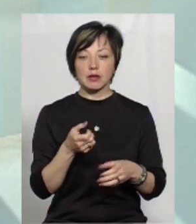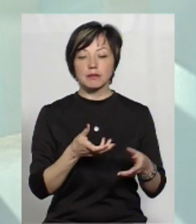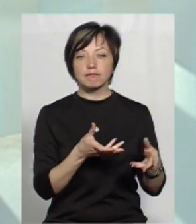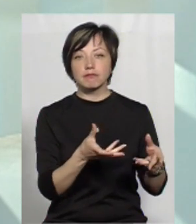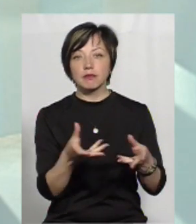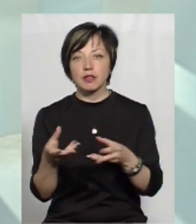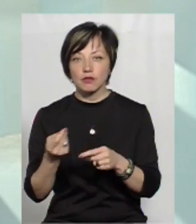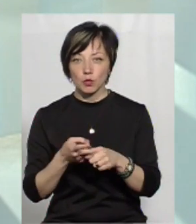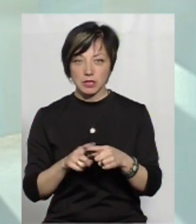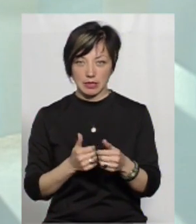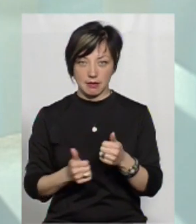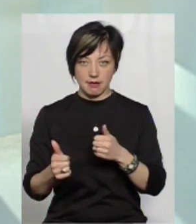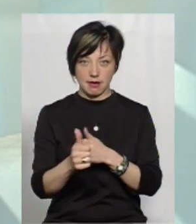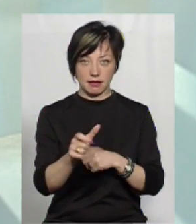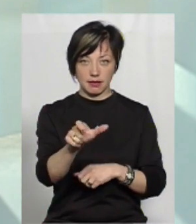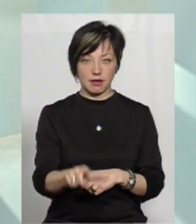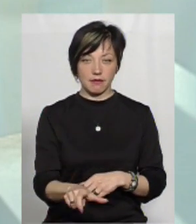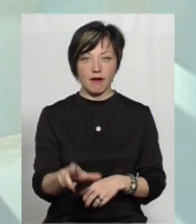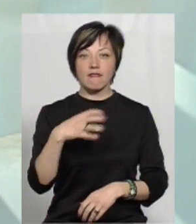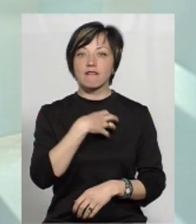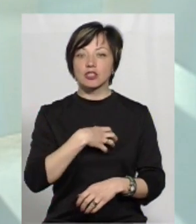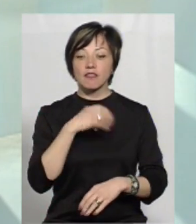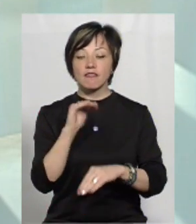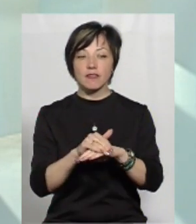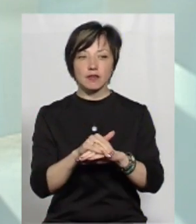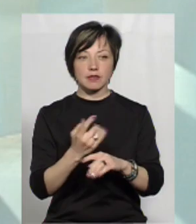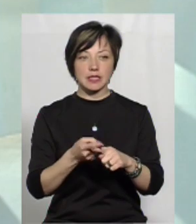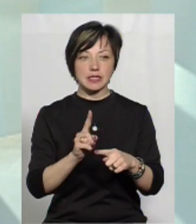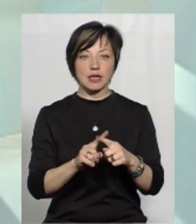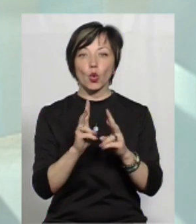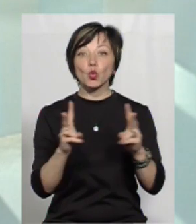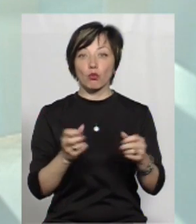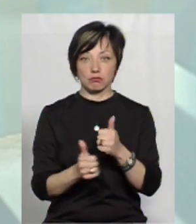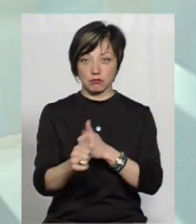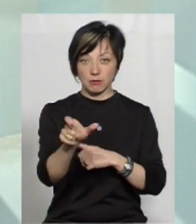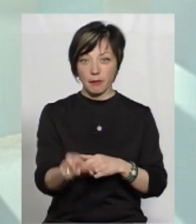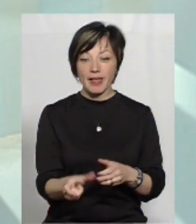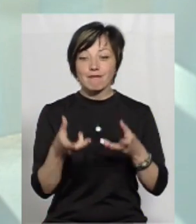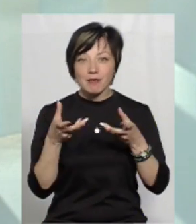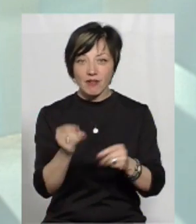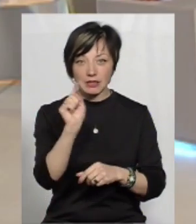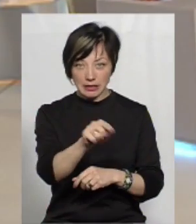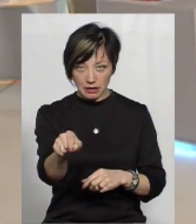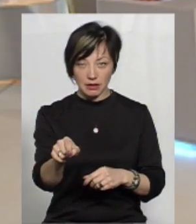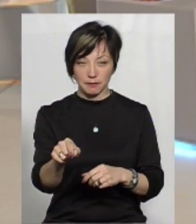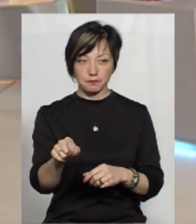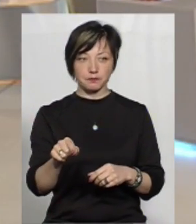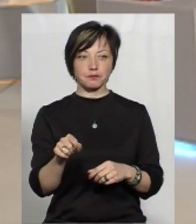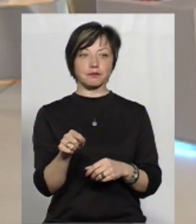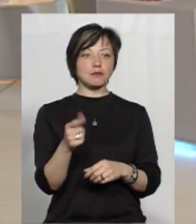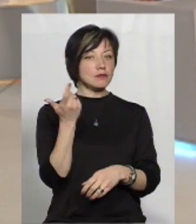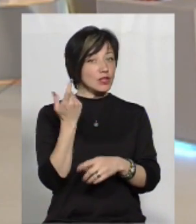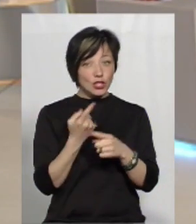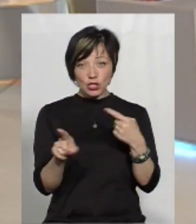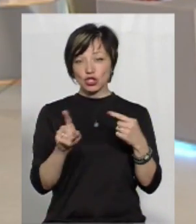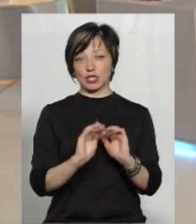впливом оцих лідерів. І тут важливо виявити оцих неформальних лідерів і повпливати на них. Тому